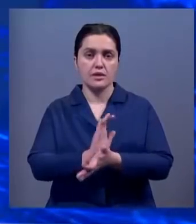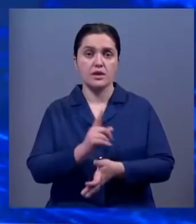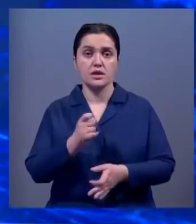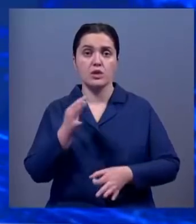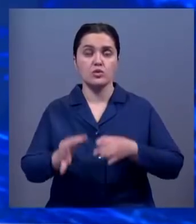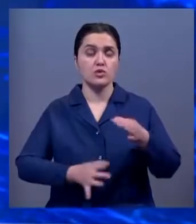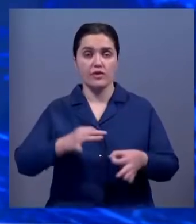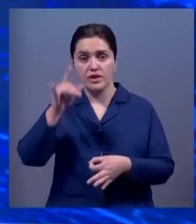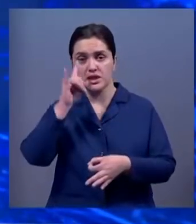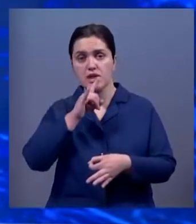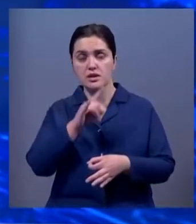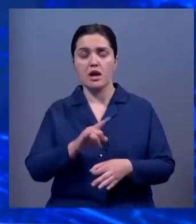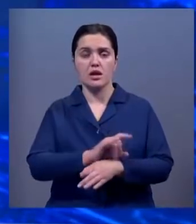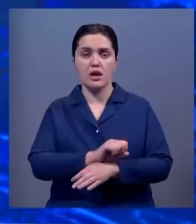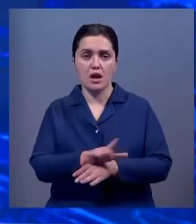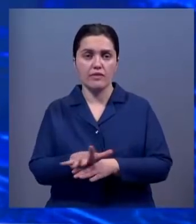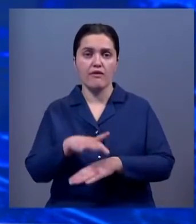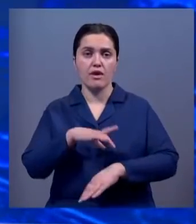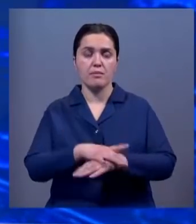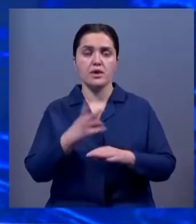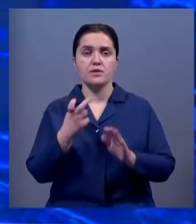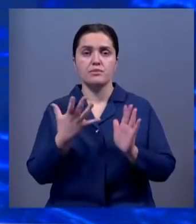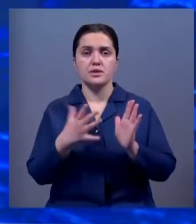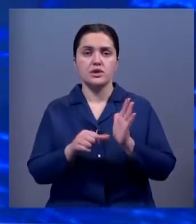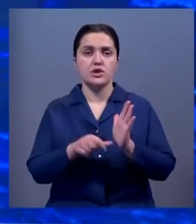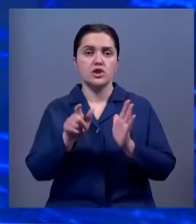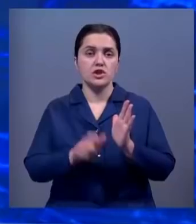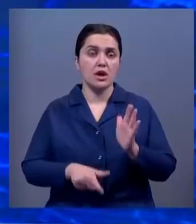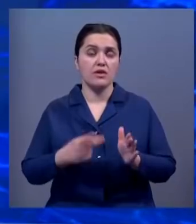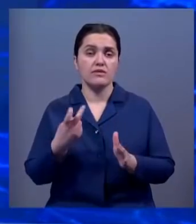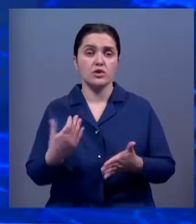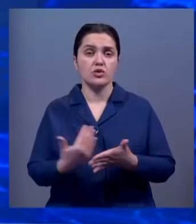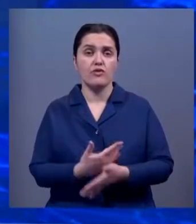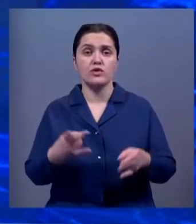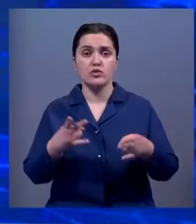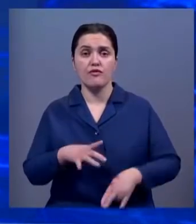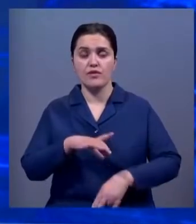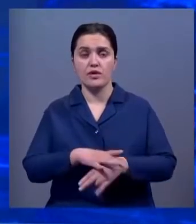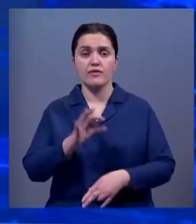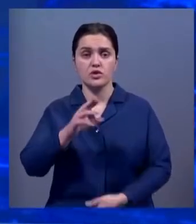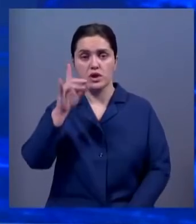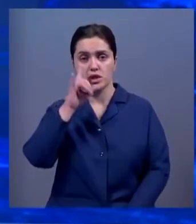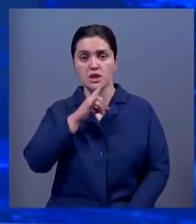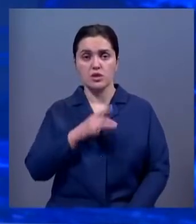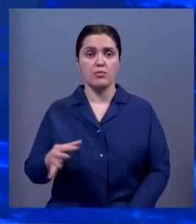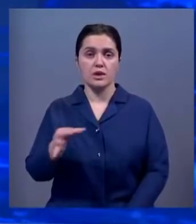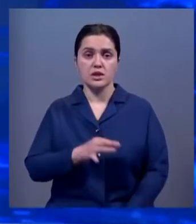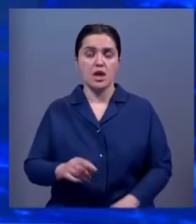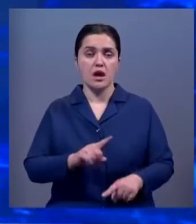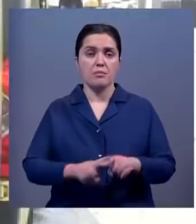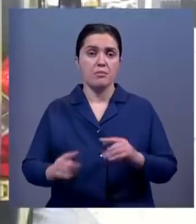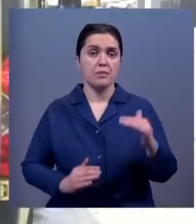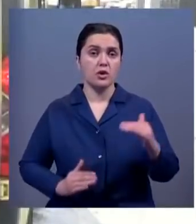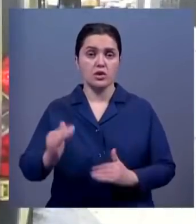В Казахстане за сутки коронавирус подтвердился у 756 человек. Почти 200 новых случаев выявили в Восточно-Казахстанской области.